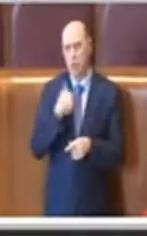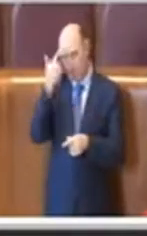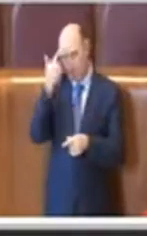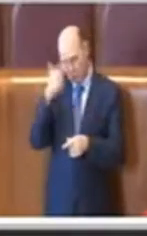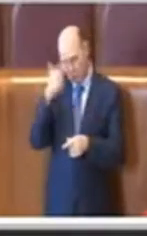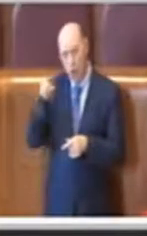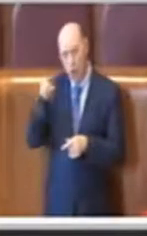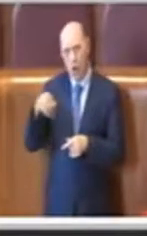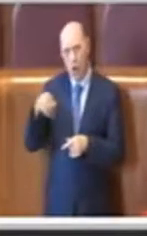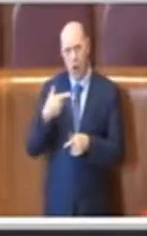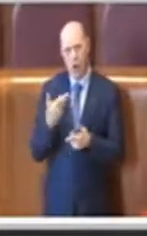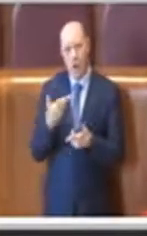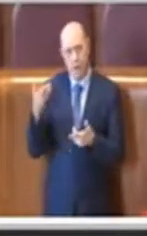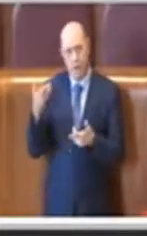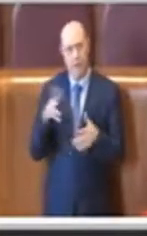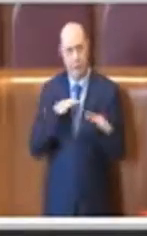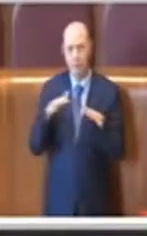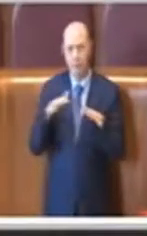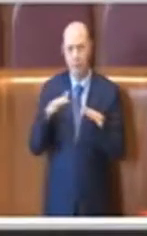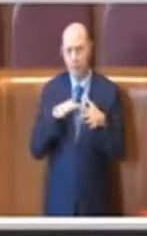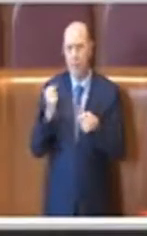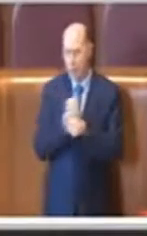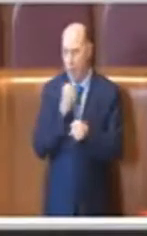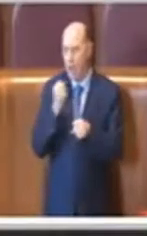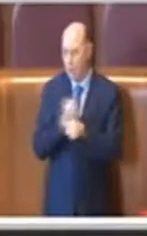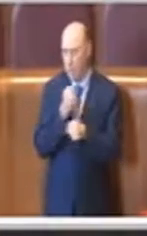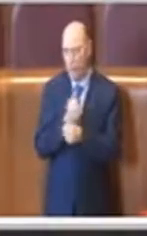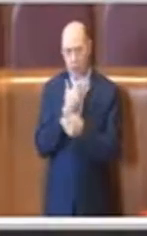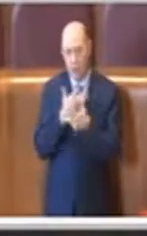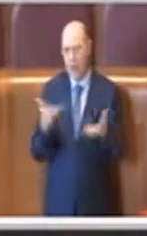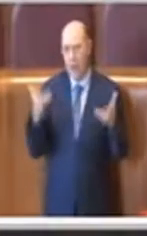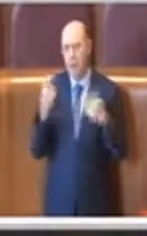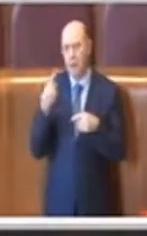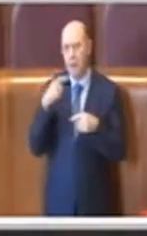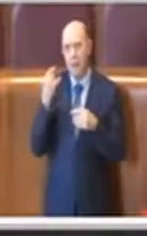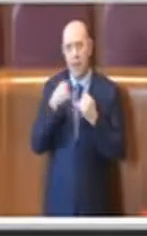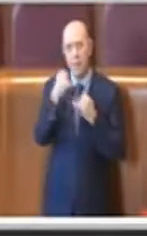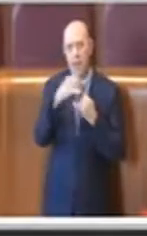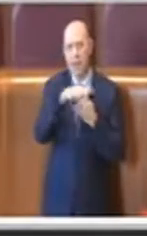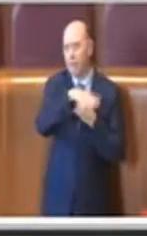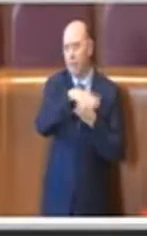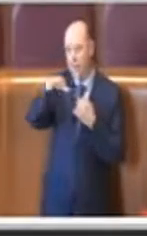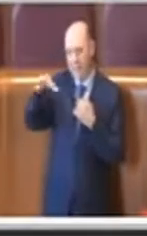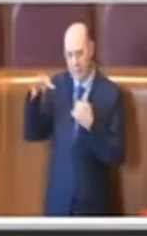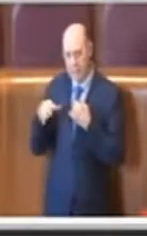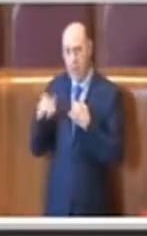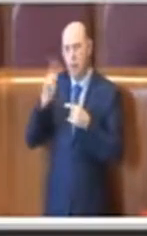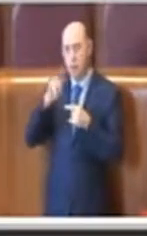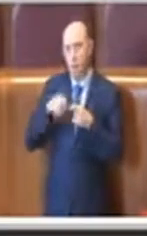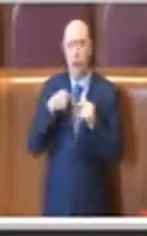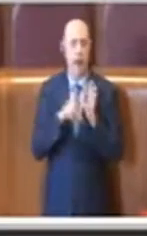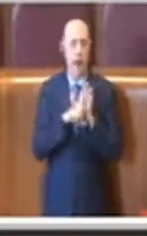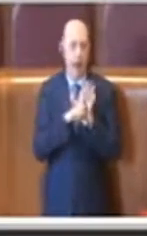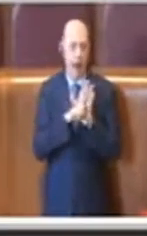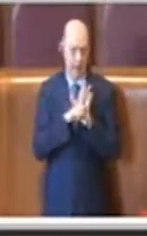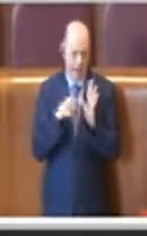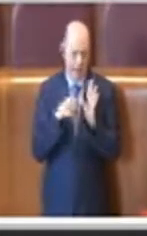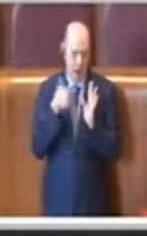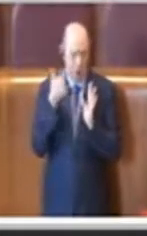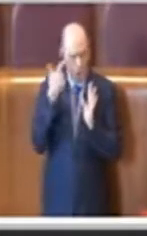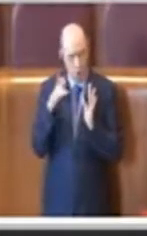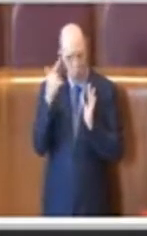un grande lavoro sulle periferie e anche sulla legalità e questa